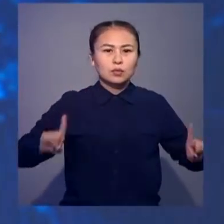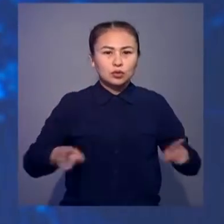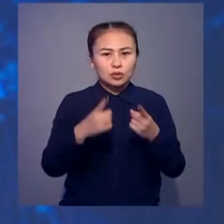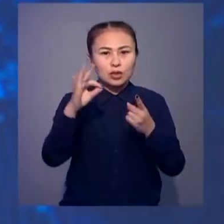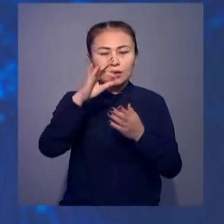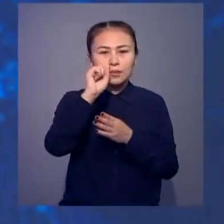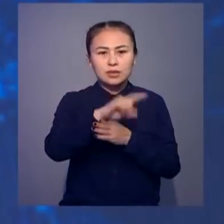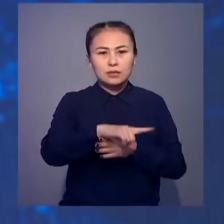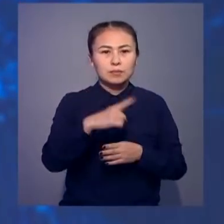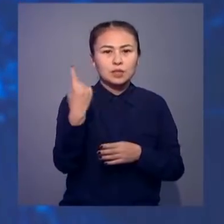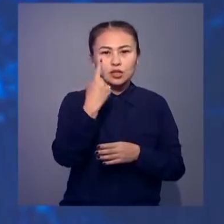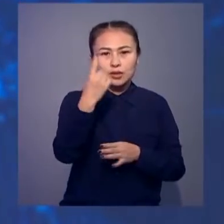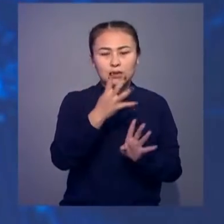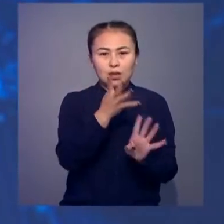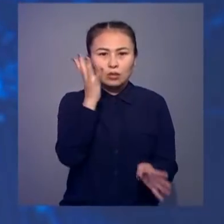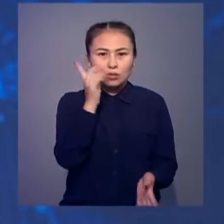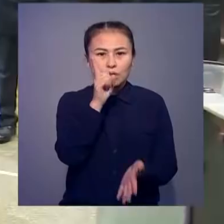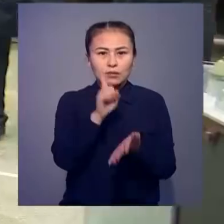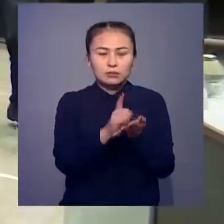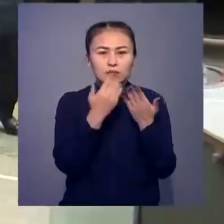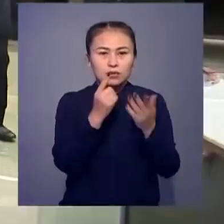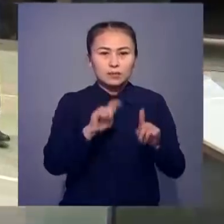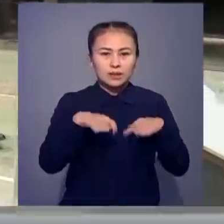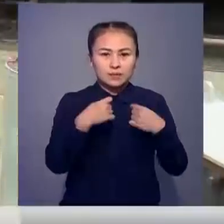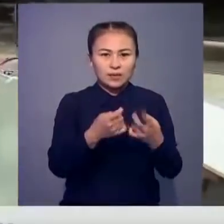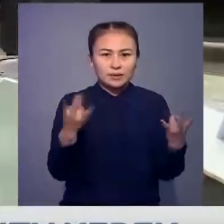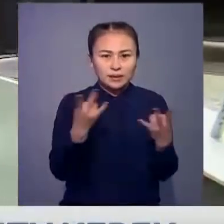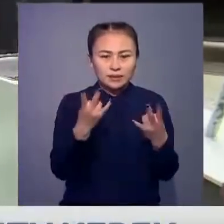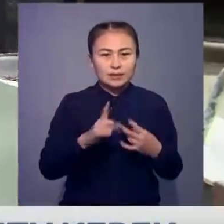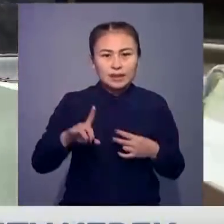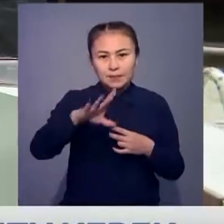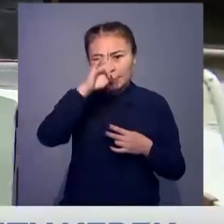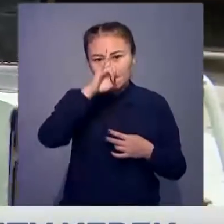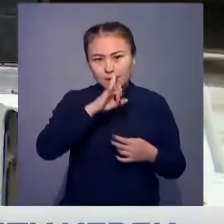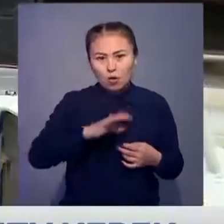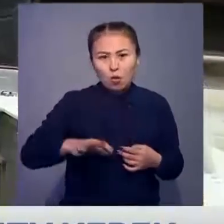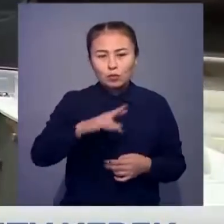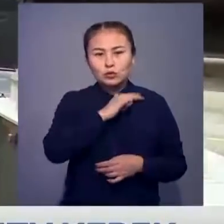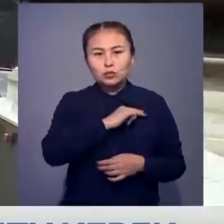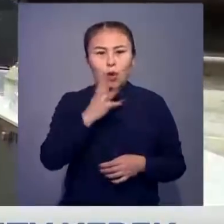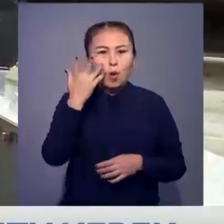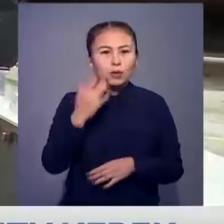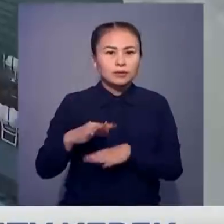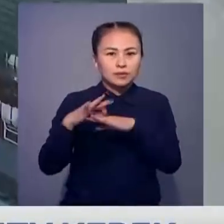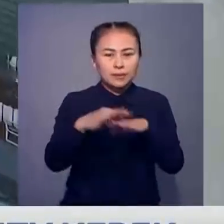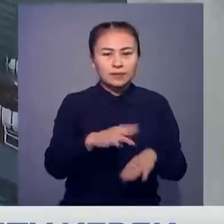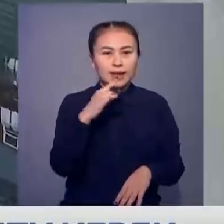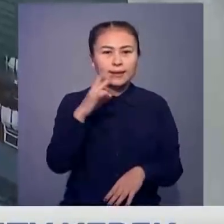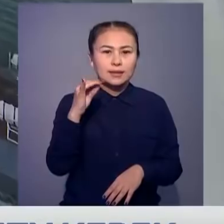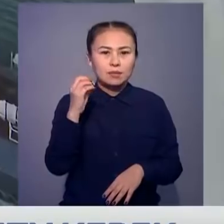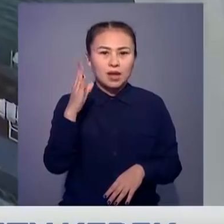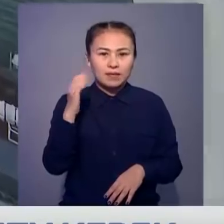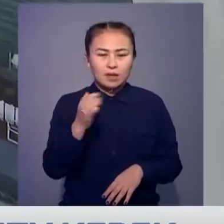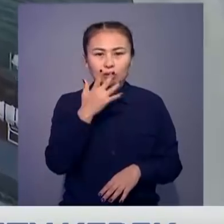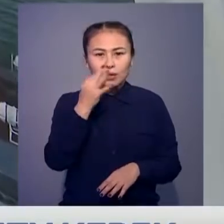дамту үшін тапсырысты бірінші кезекте соларға беру керектейді. Батыс Қазақстан облысына жұмыстапар кезінде Дариган Азарбаева